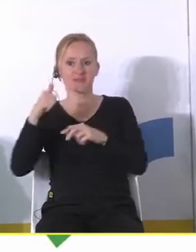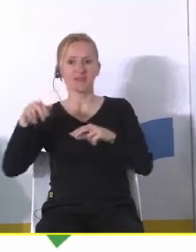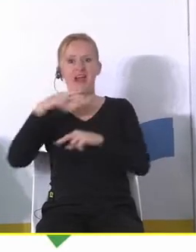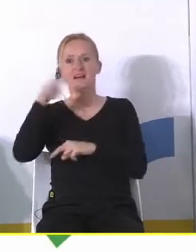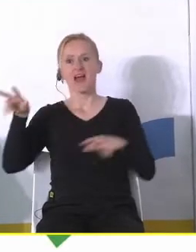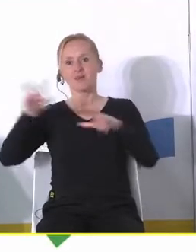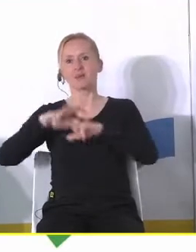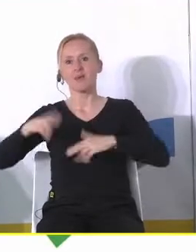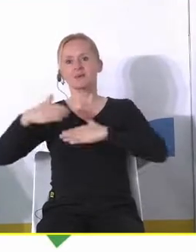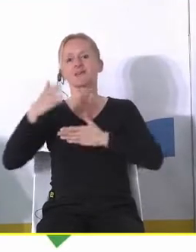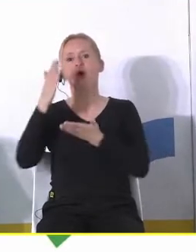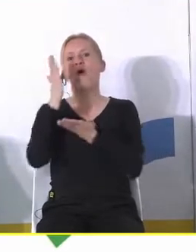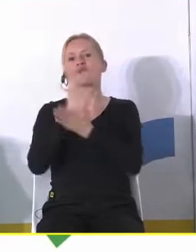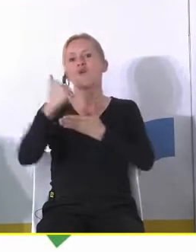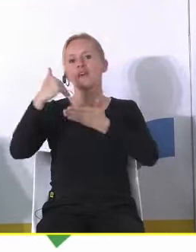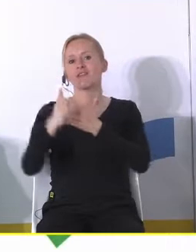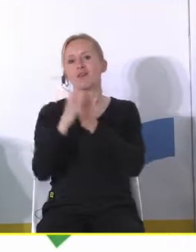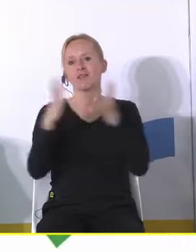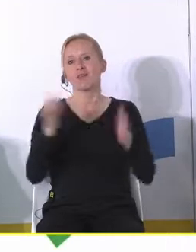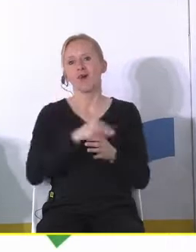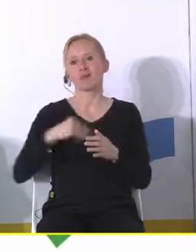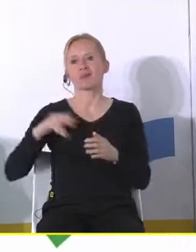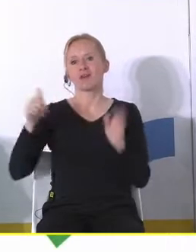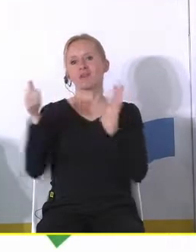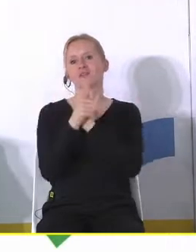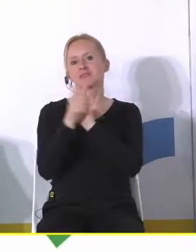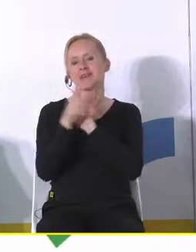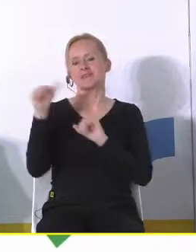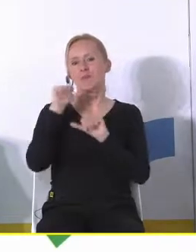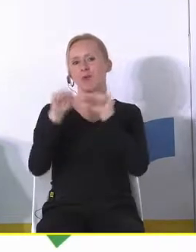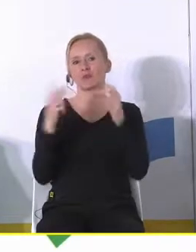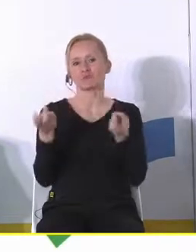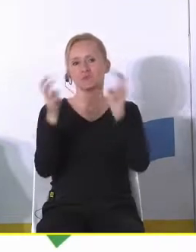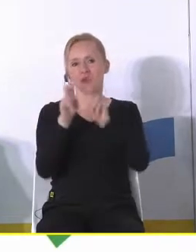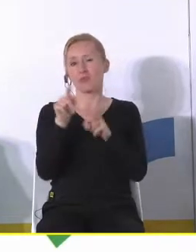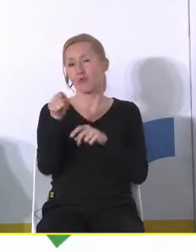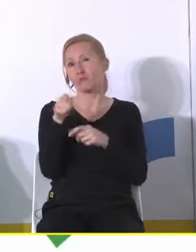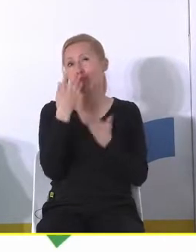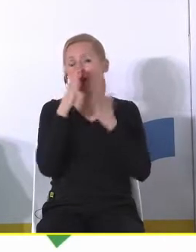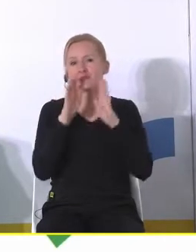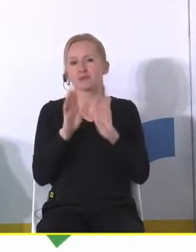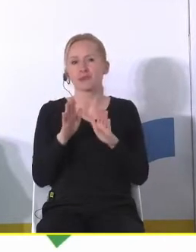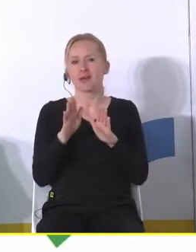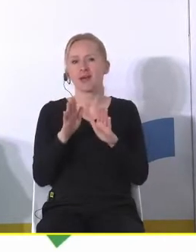rodziny przy wojewodzie wielkopolskim która powstała w 2016 roku i to jest też takie narzędzie które